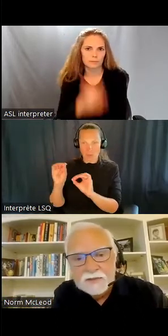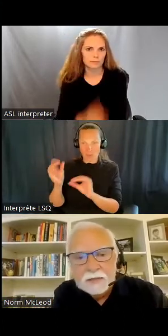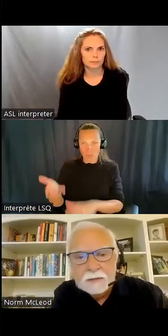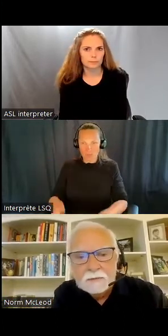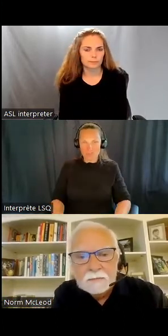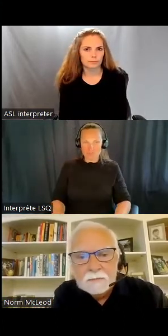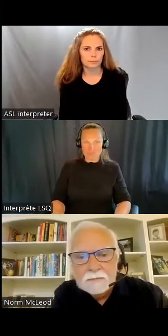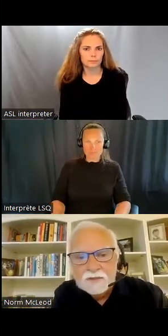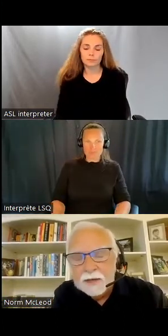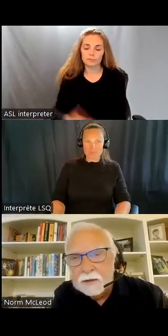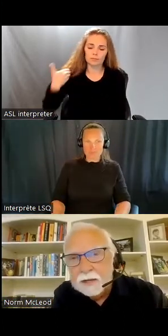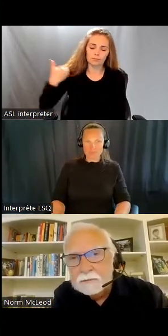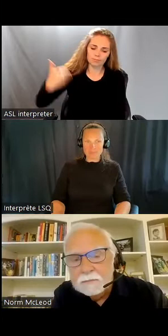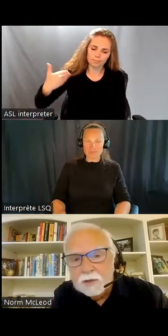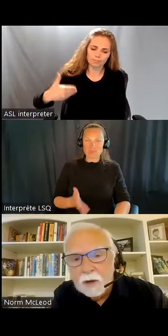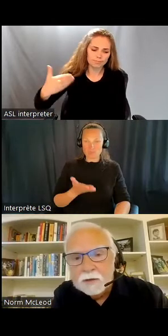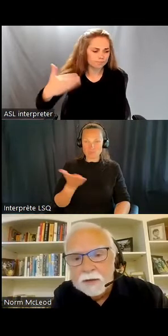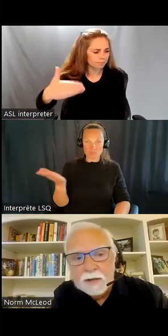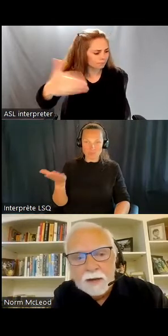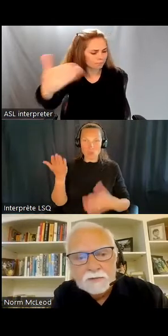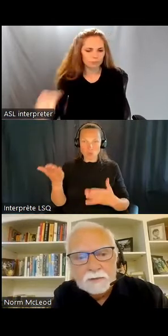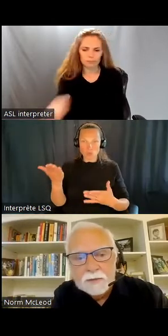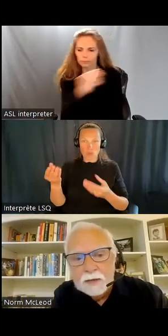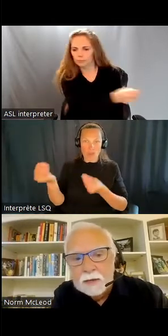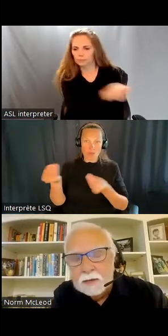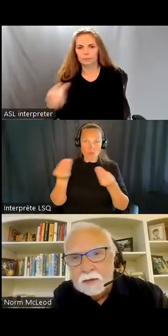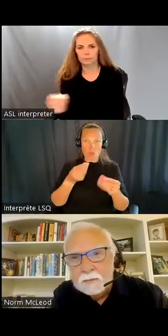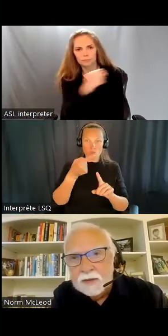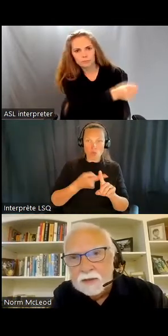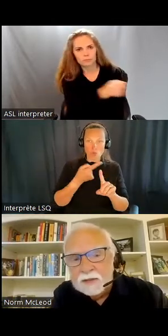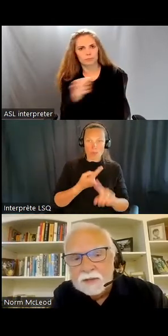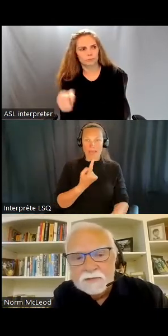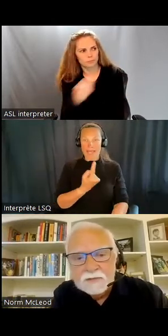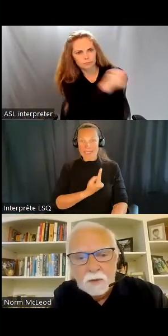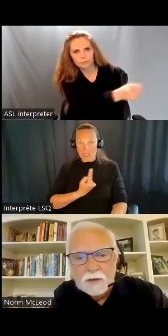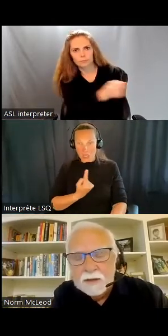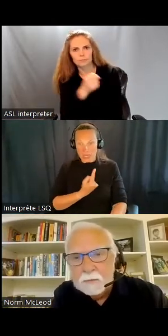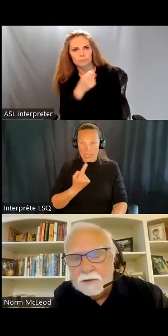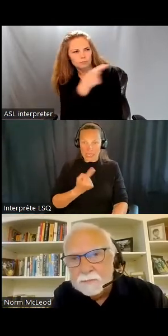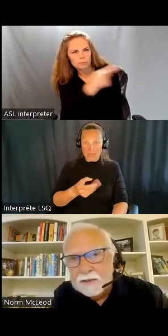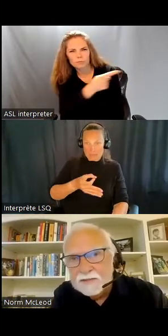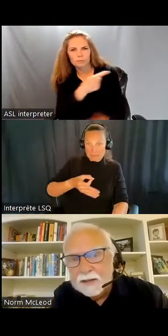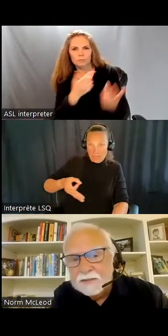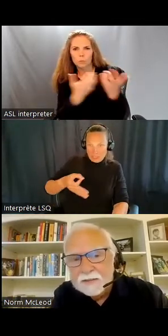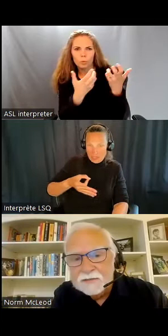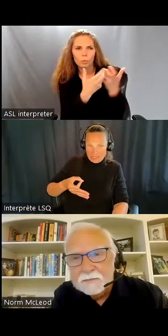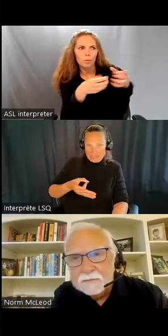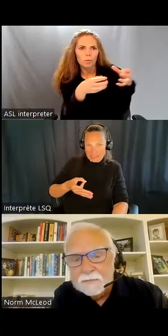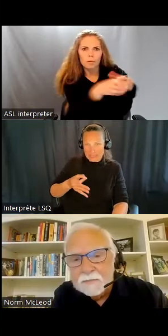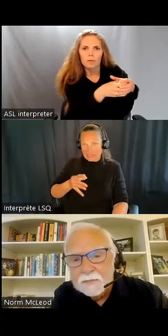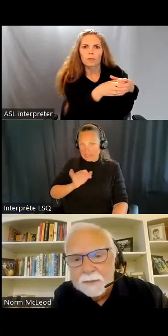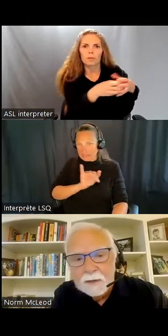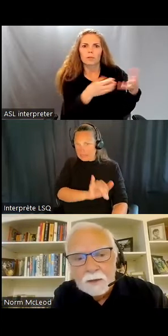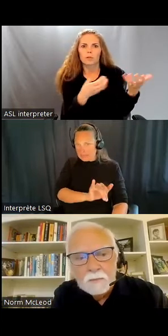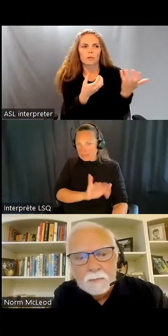Ces personnes sont couramment placées dans des logements isolés, marginalisés, confinés parce que c'est le seul endroit